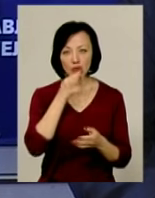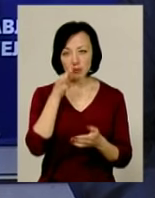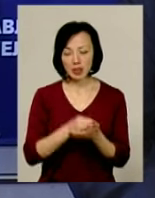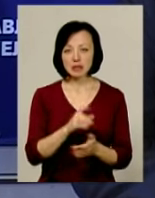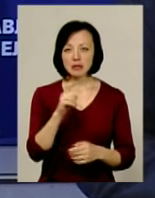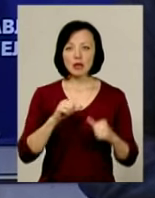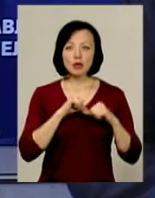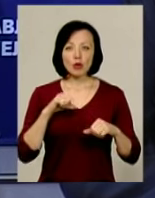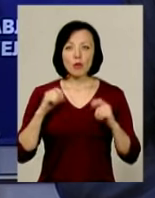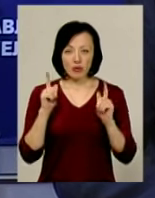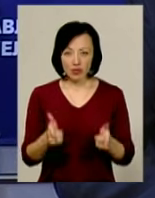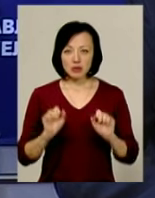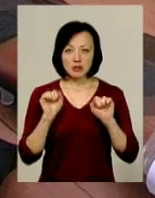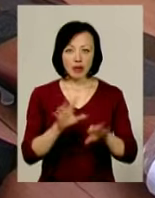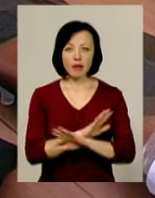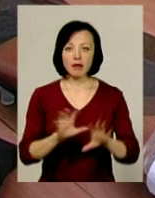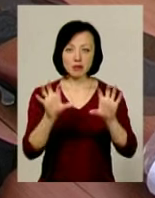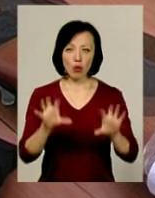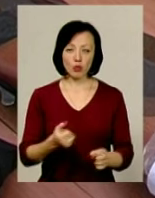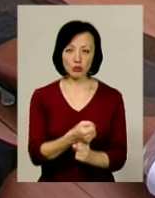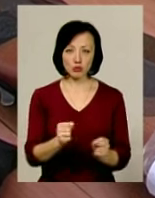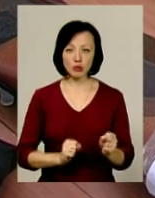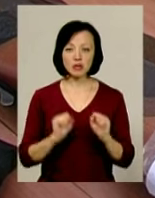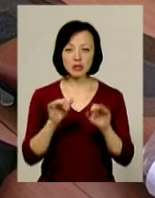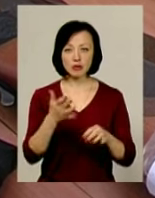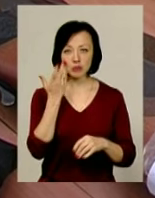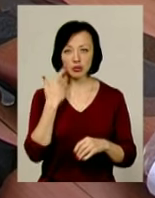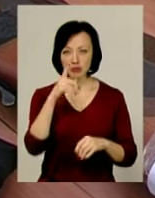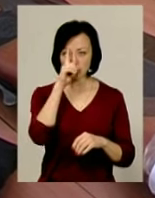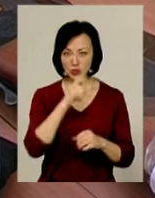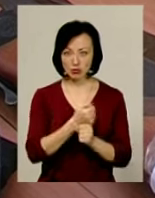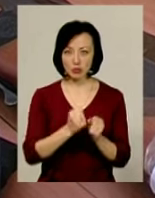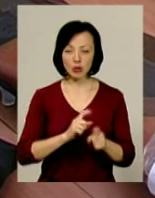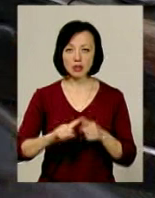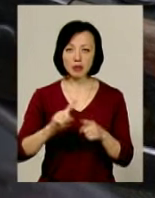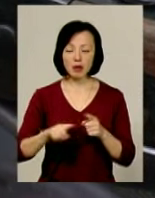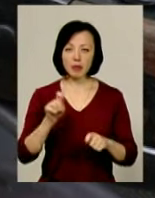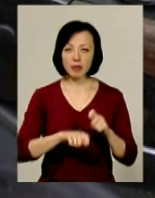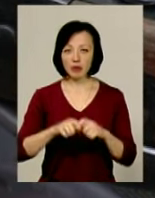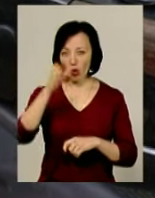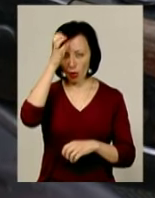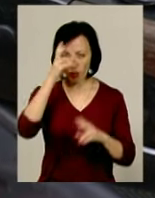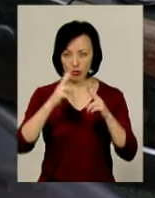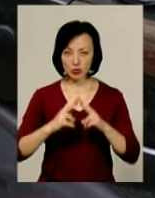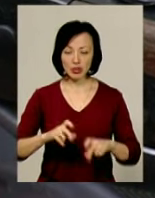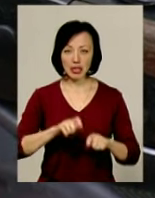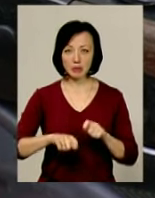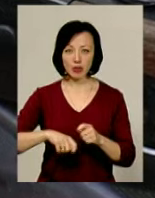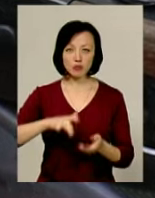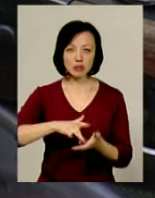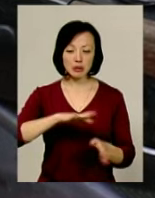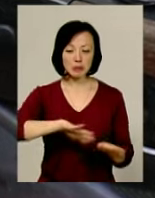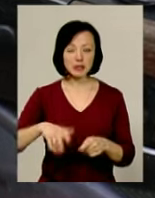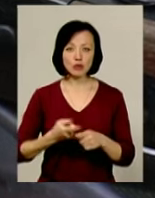за добровільно здану незаконну зброю. Здано під час місячника зброю вже незабаром перевірять у науково-дослідному експертному центрі,